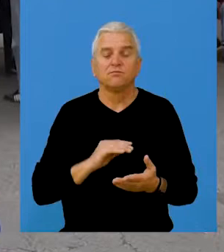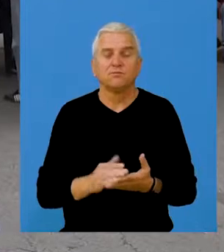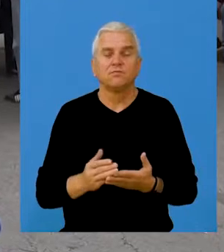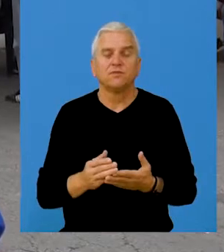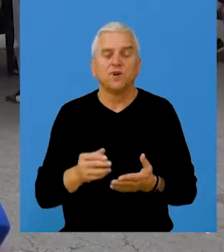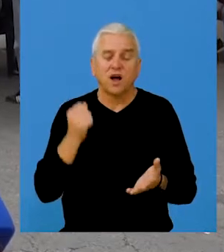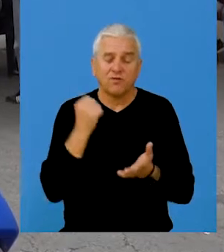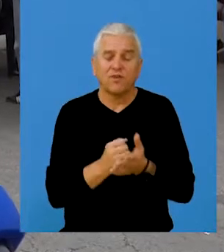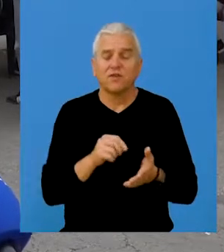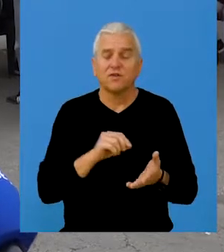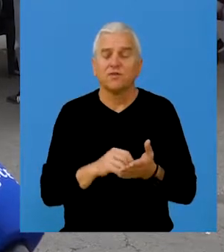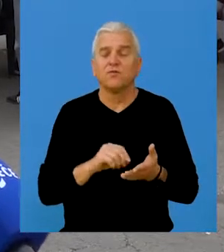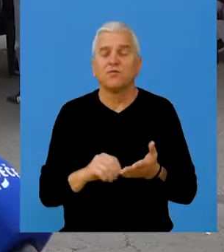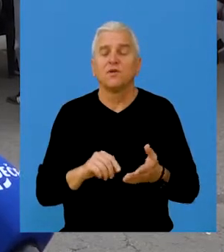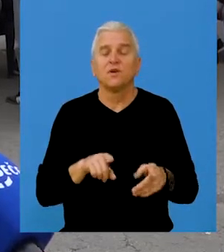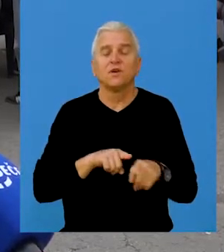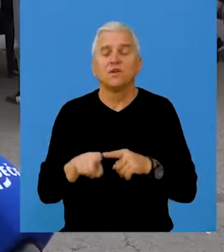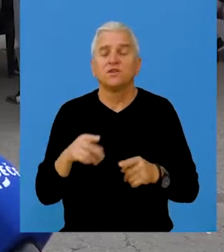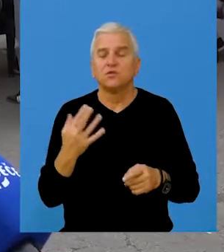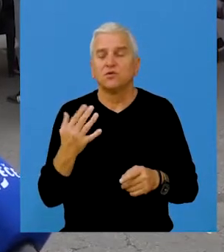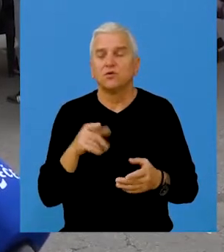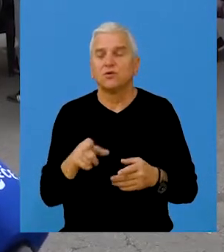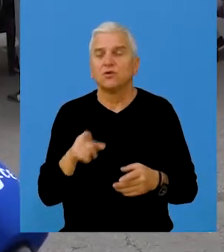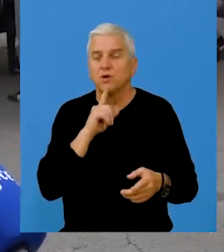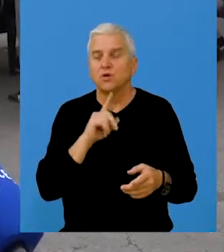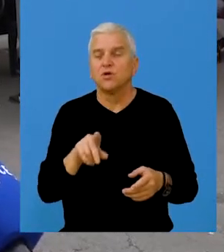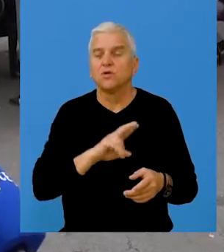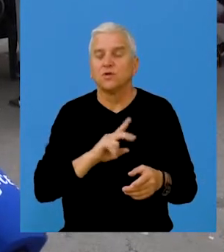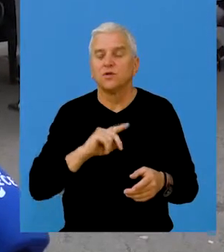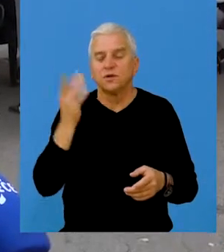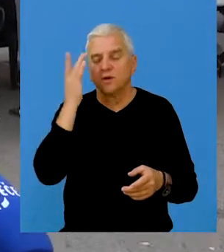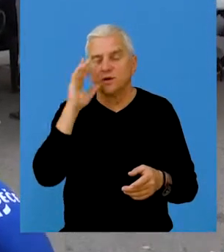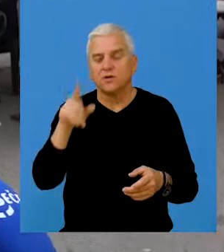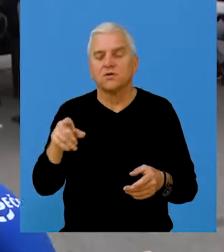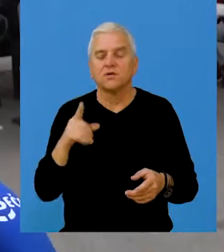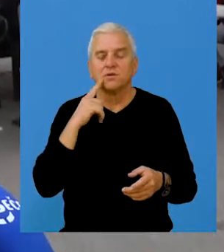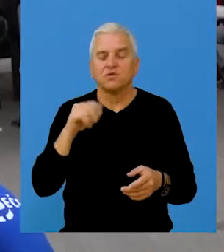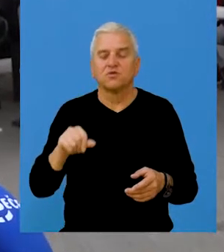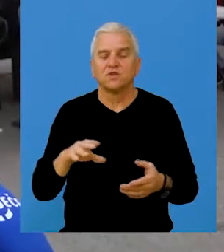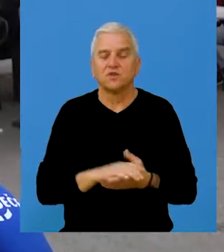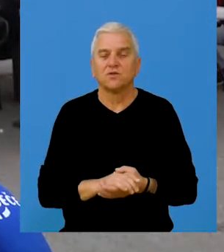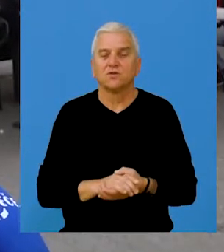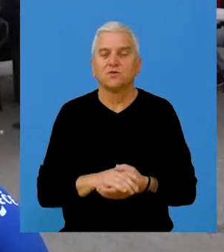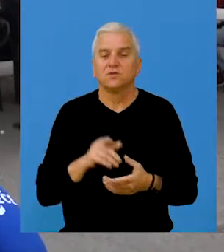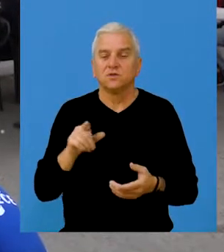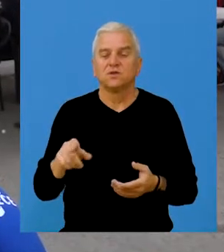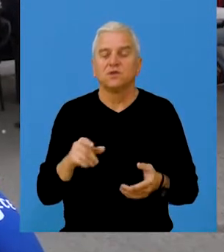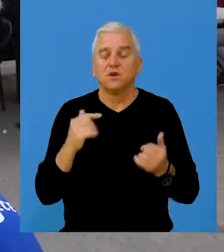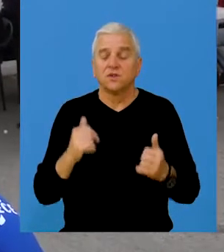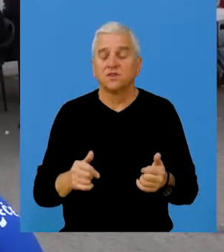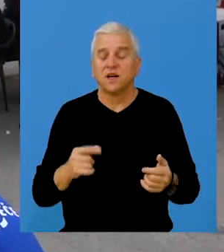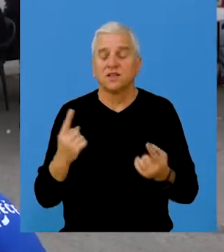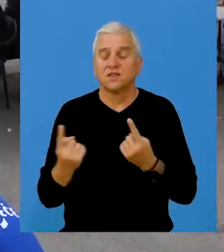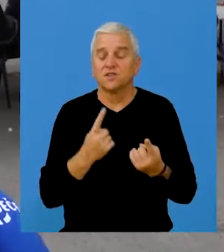ima zvanično isto toliko i onih koji to ne znaju, a imaju šećer. E ovo su